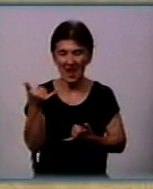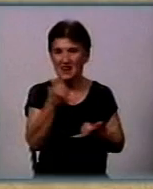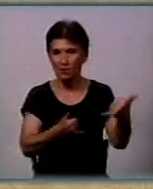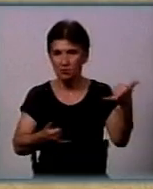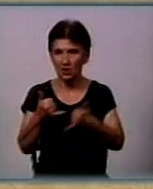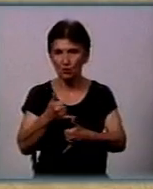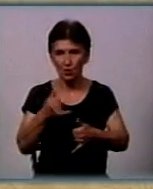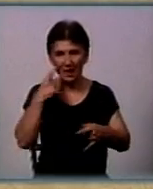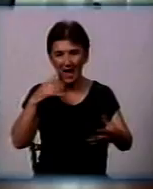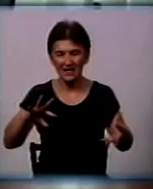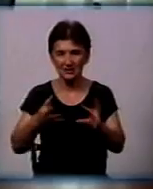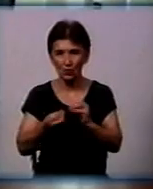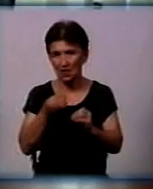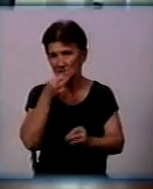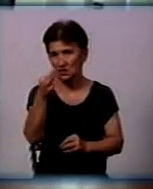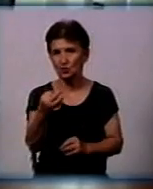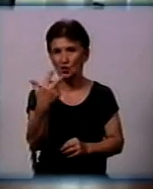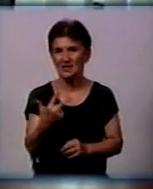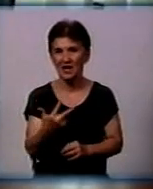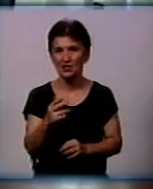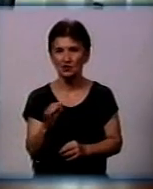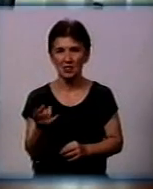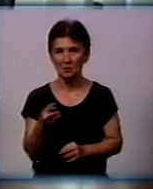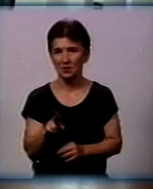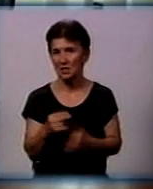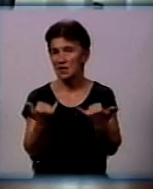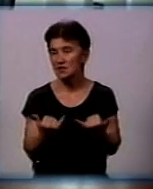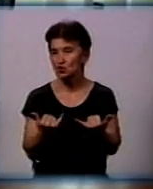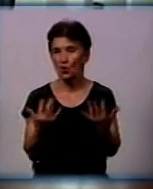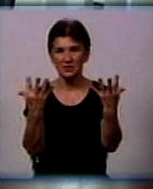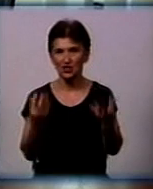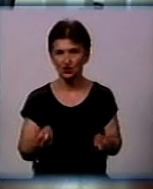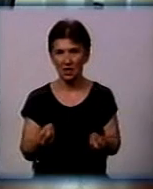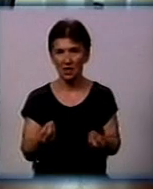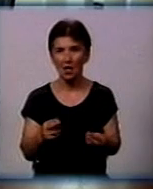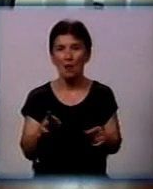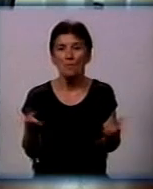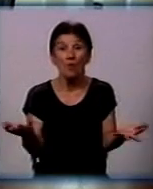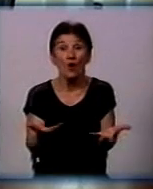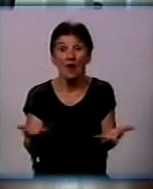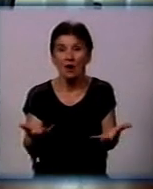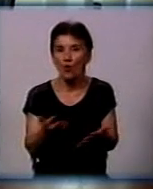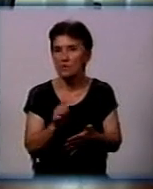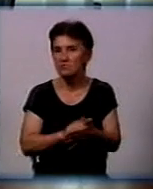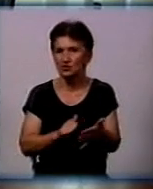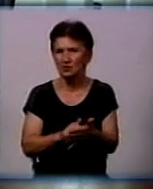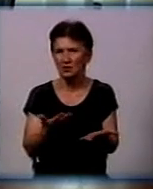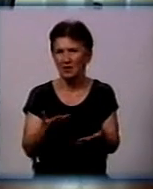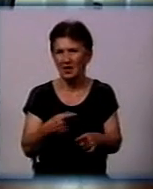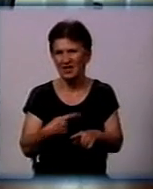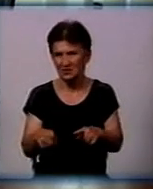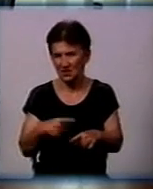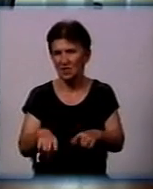повідомлять 3 серпня. На сьогоднішній день у нас інформація, по якій причині, ну, скоріше всього, що